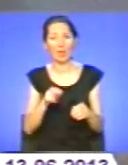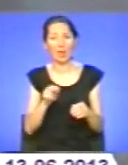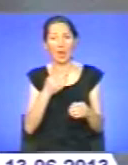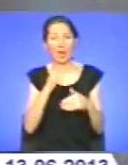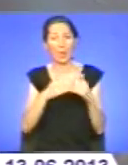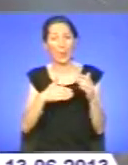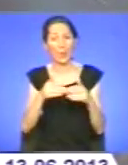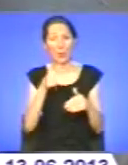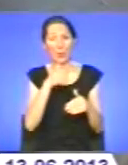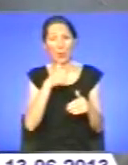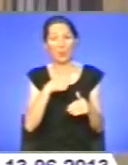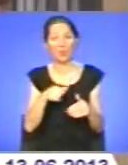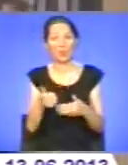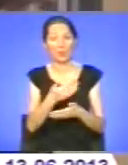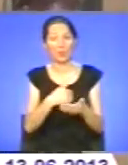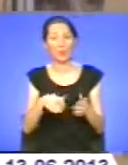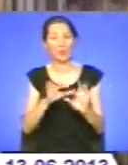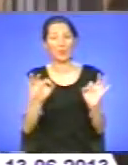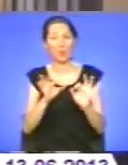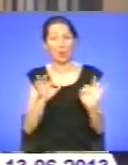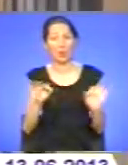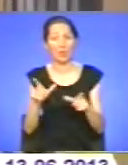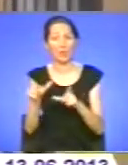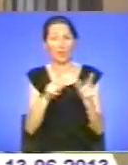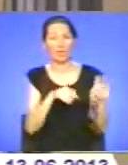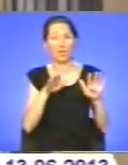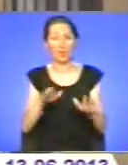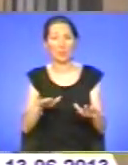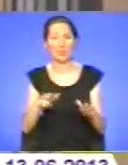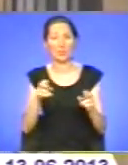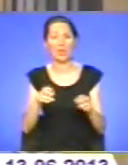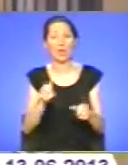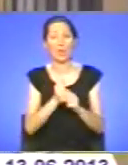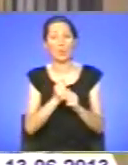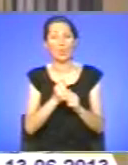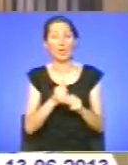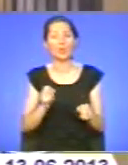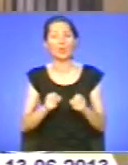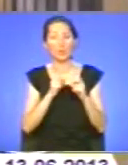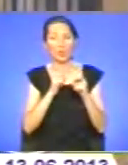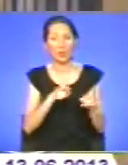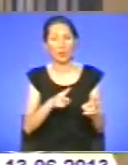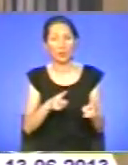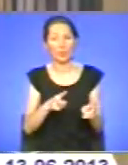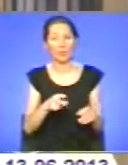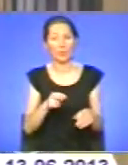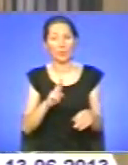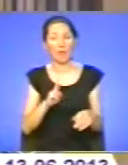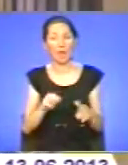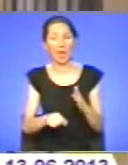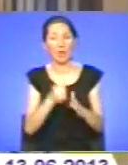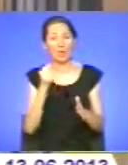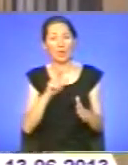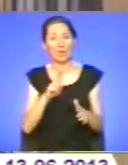інформації тощо. Виїжджають на місце скоєння злочину, розслідують цей злочин, як він стався, як він